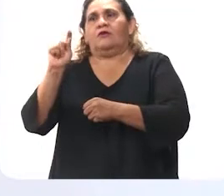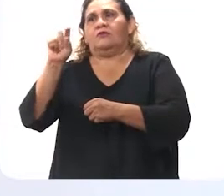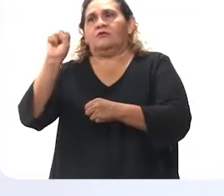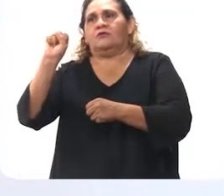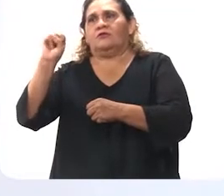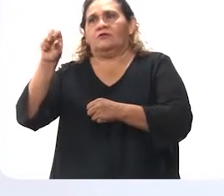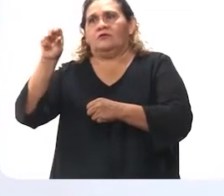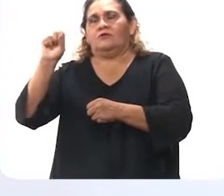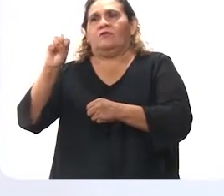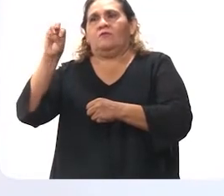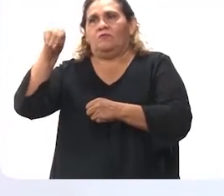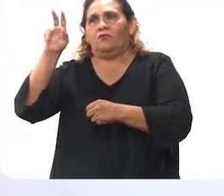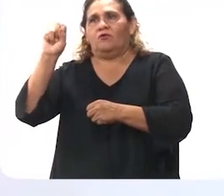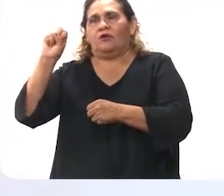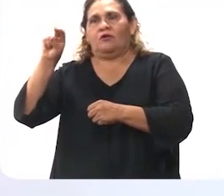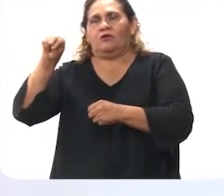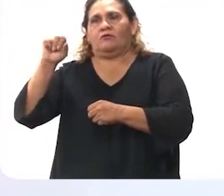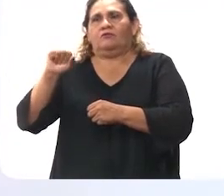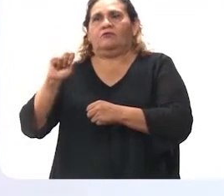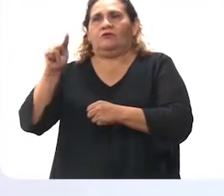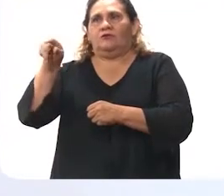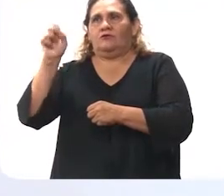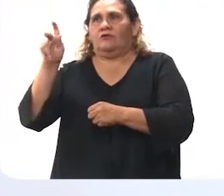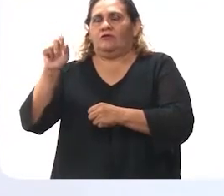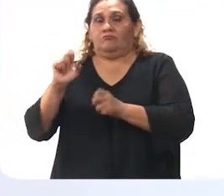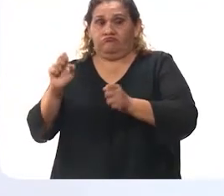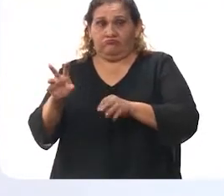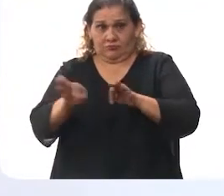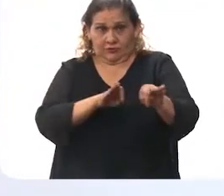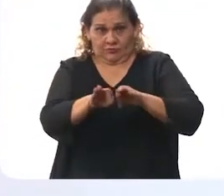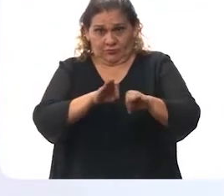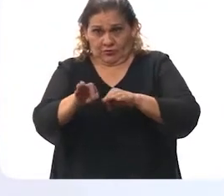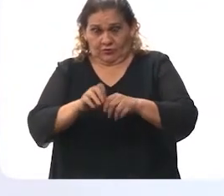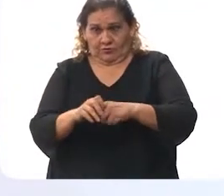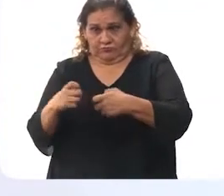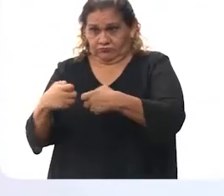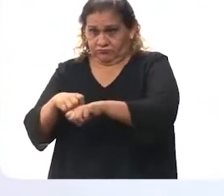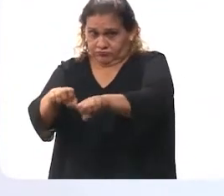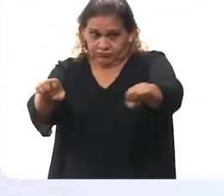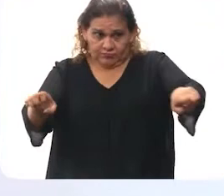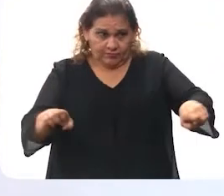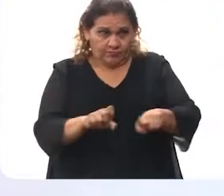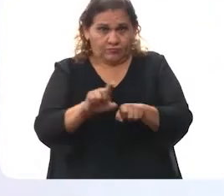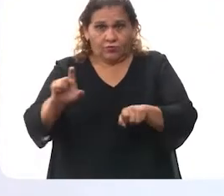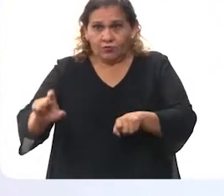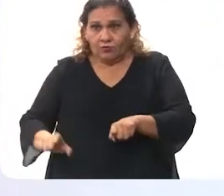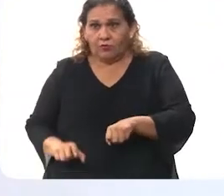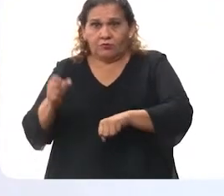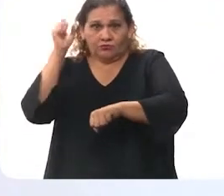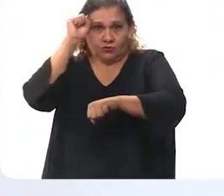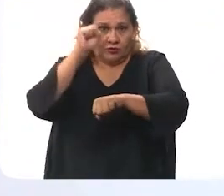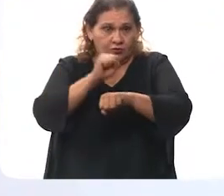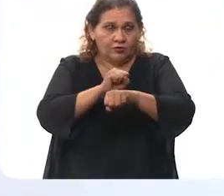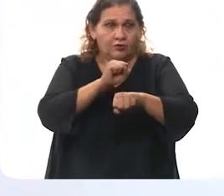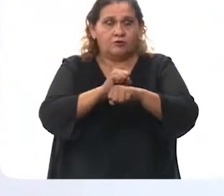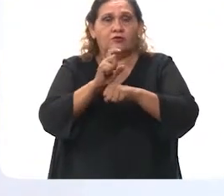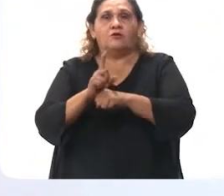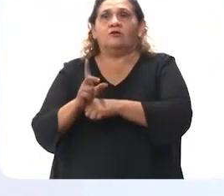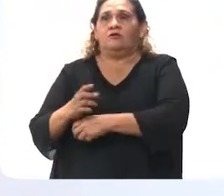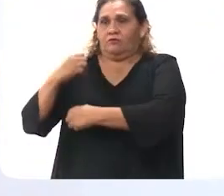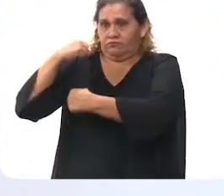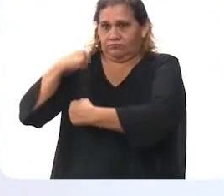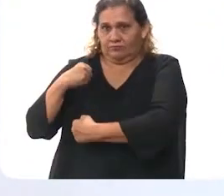Jebistoguiaralo, jarujelje kapta kuchilu meyajebashgutsatantale bishubinuchupul hospitalo yetel jaitul mako kuyoksa sansamali. Taktiriki imegayan